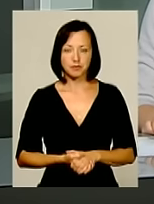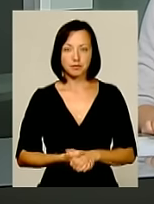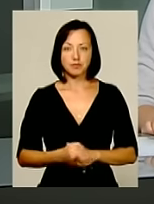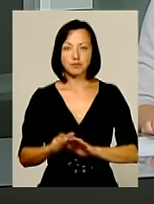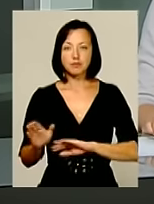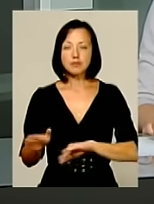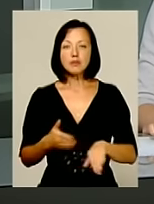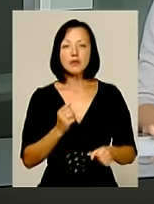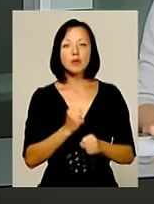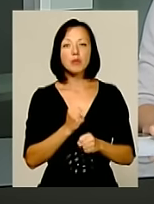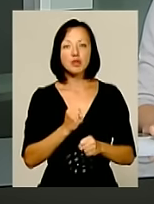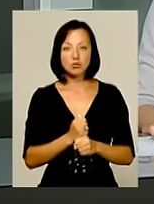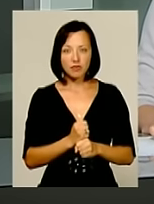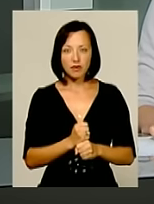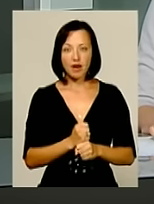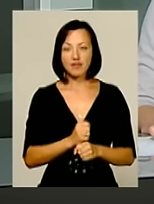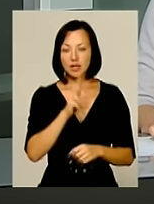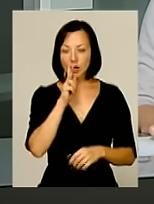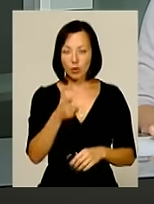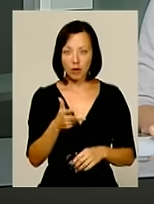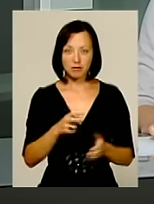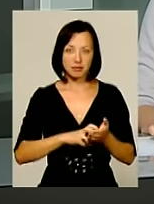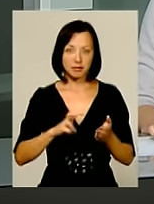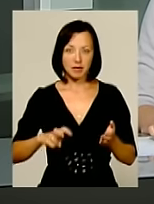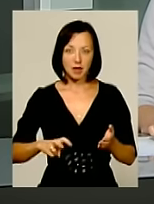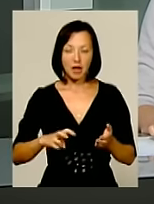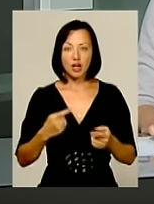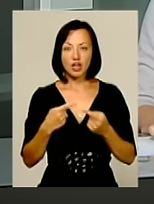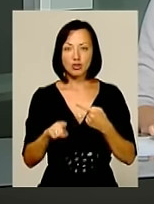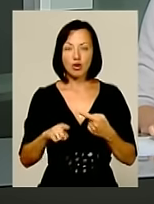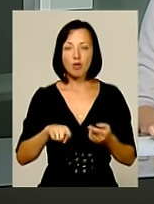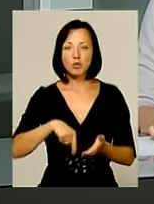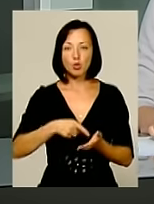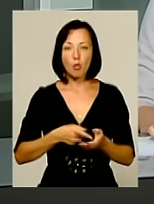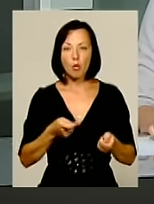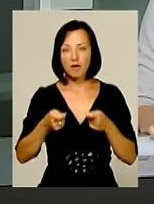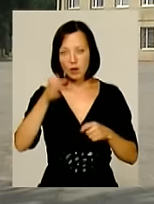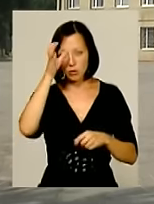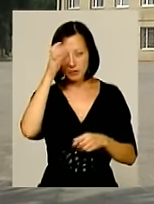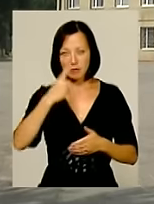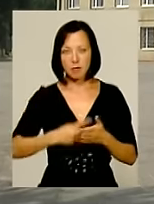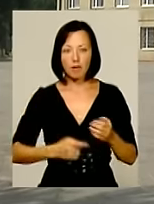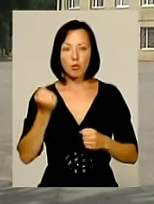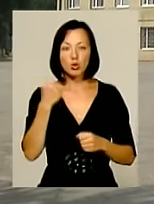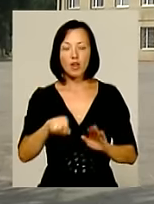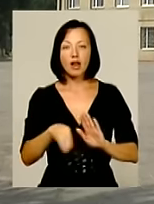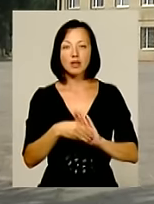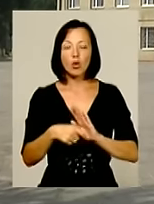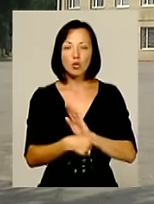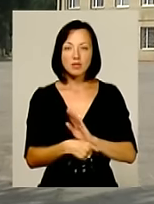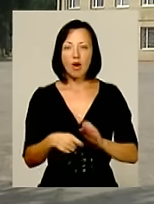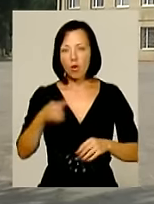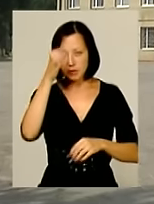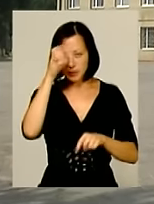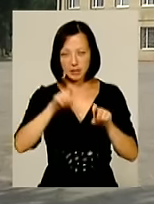Пропрацював три роки, вступайся місцем іншому. В Хмельницькому міському управлінні освіти переконані, щоб подолати корупцію в освітніх